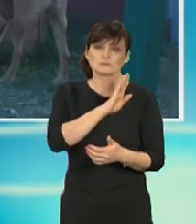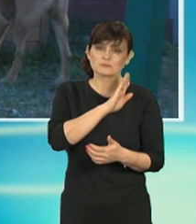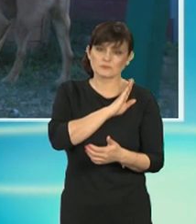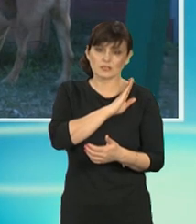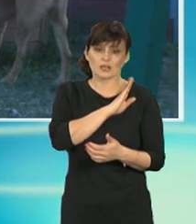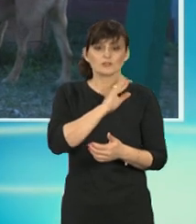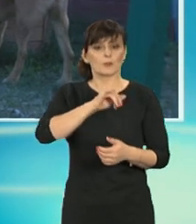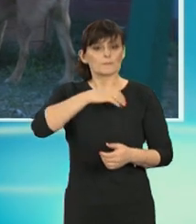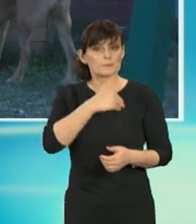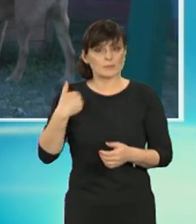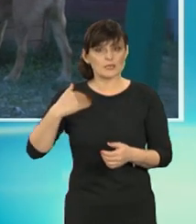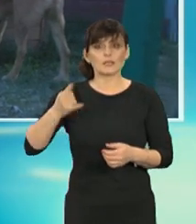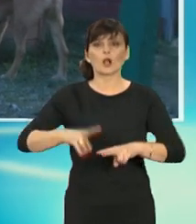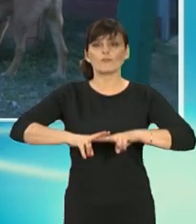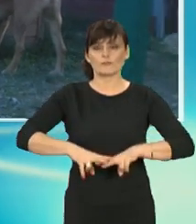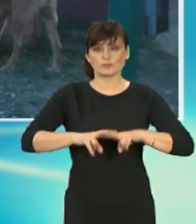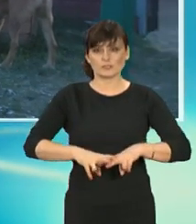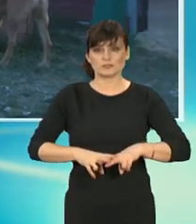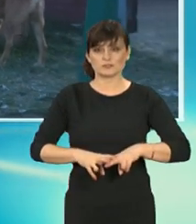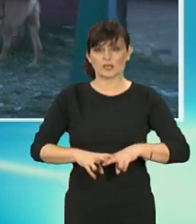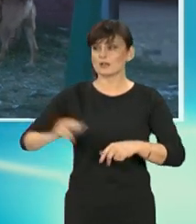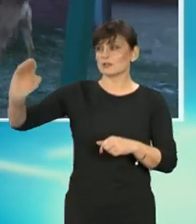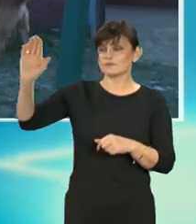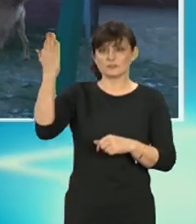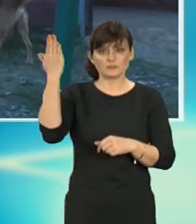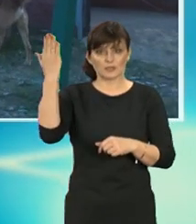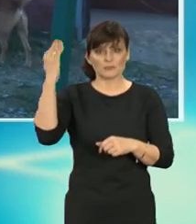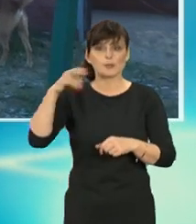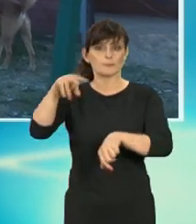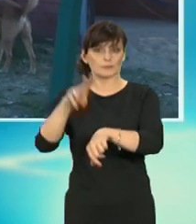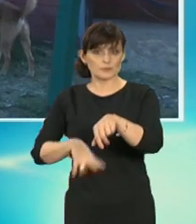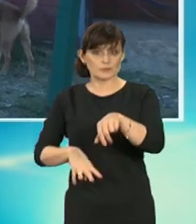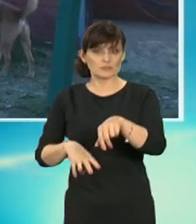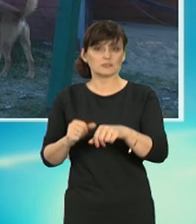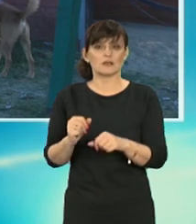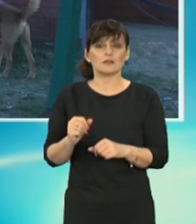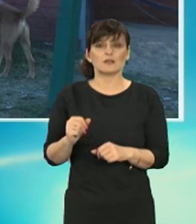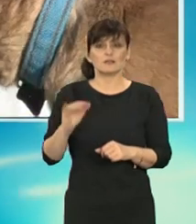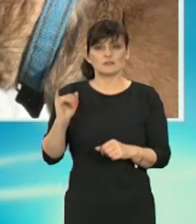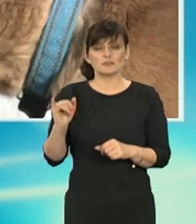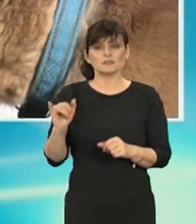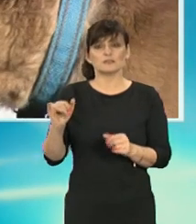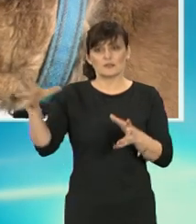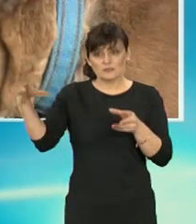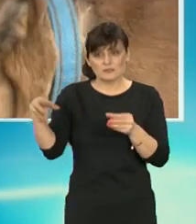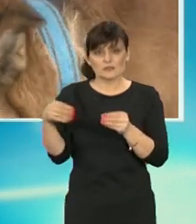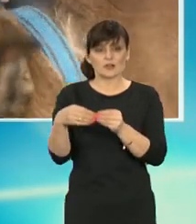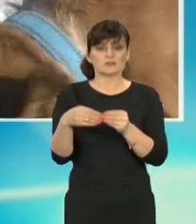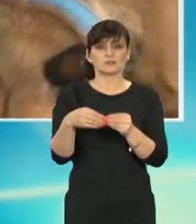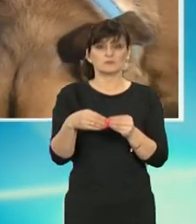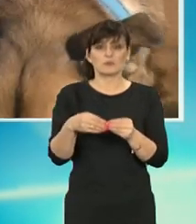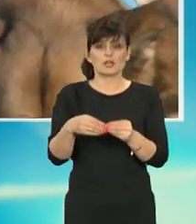zawsze, przynajmniej my jako fundacja wzywamy policję i